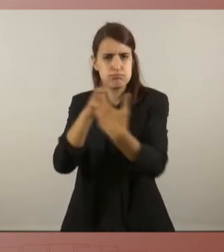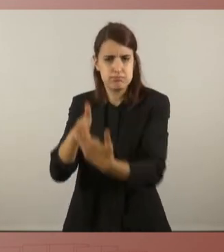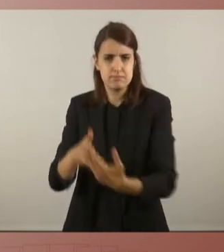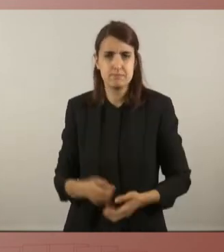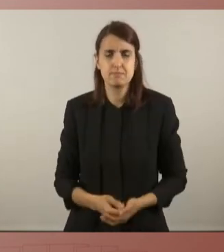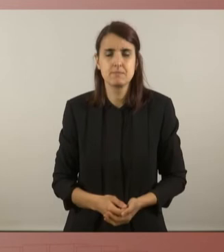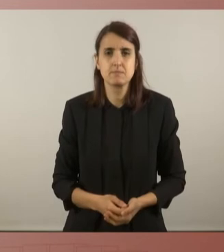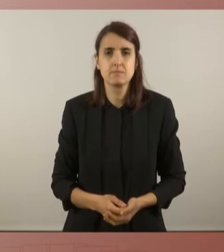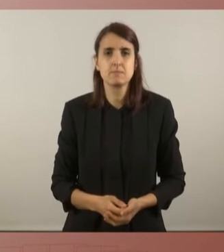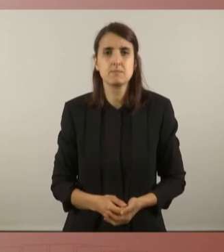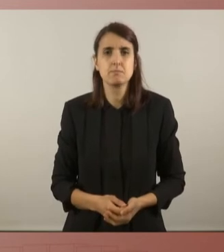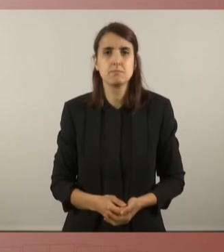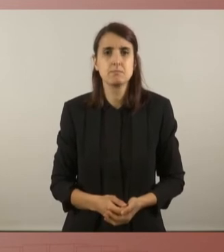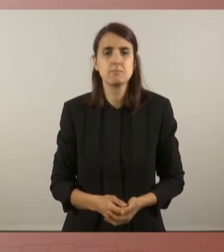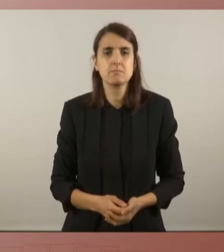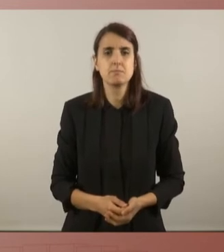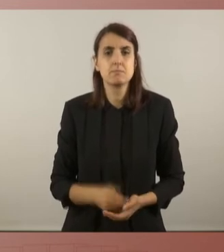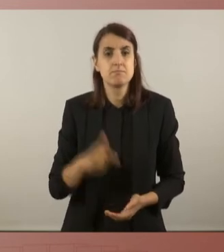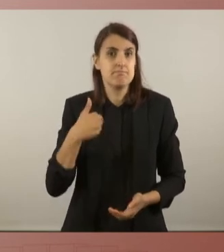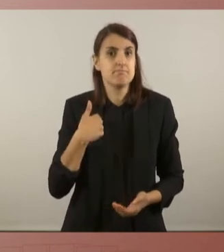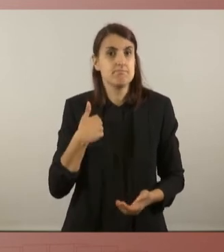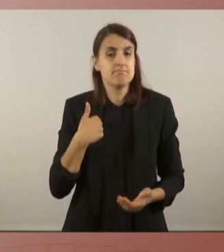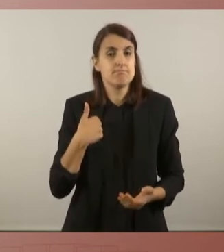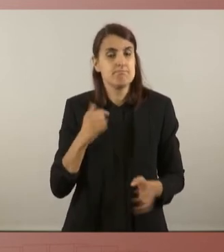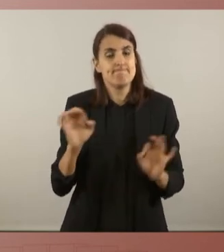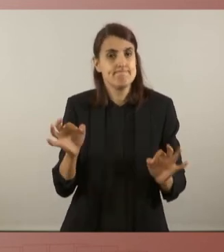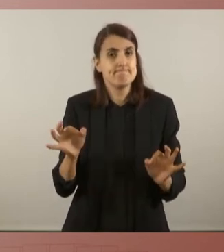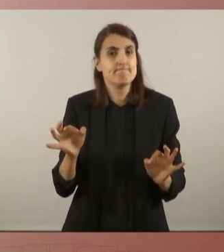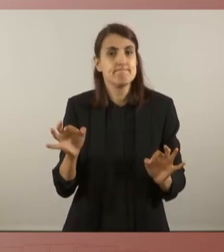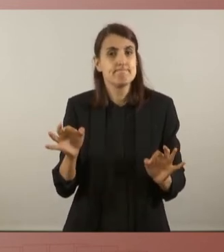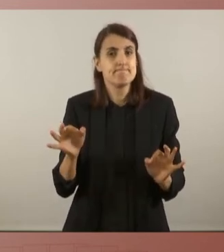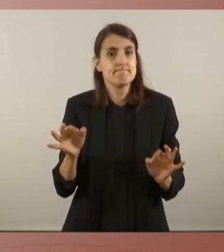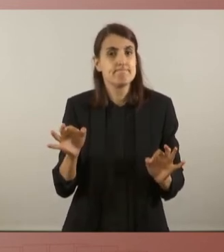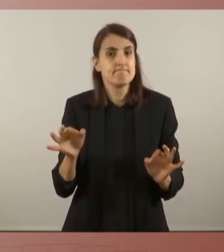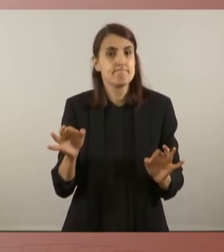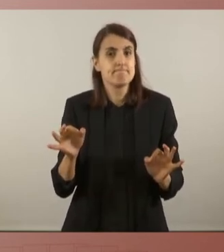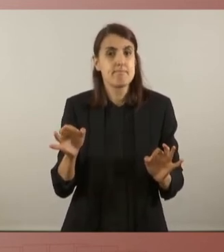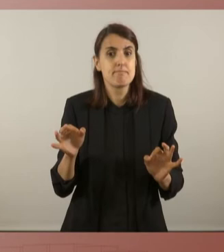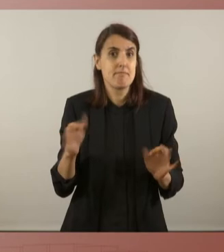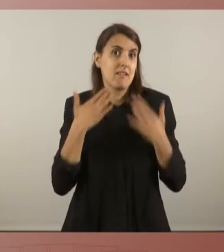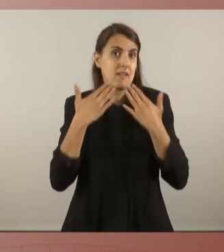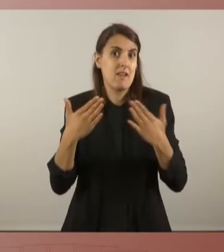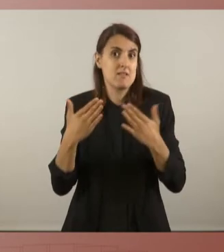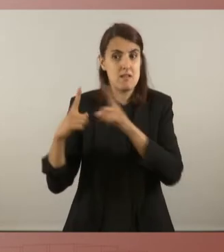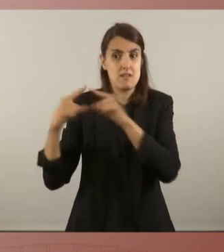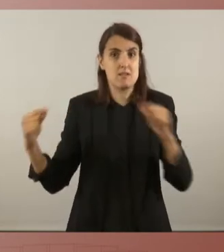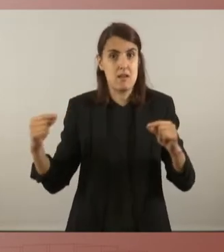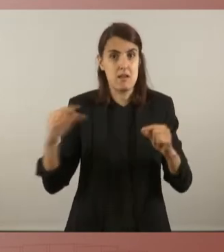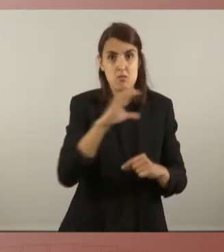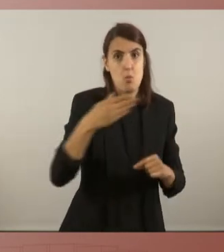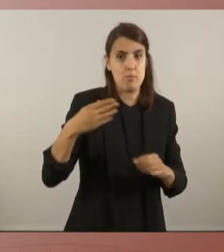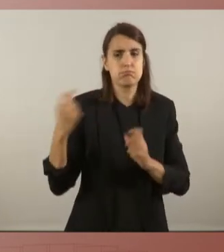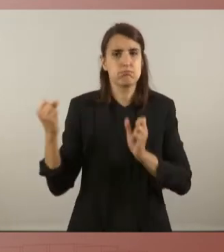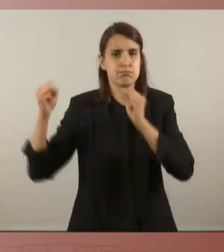Òbviament, tot això facilitat pel fet que, efectivament, hem assolit un acord amb Esquerra Republicana, amb vostè,